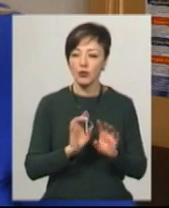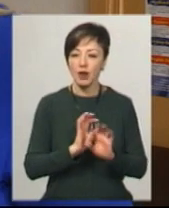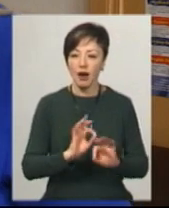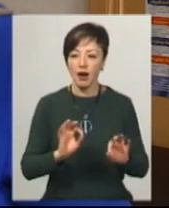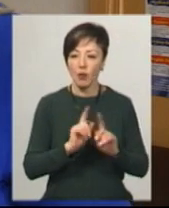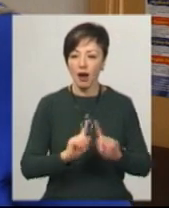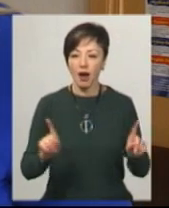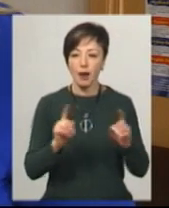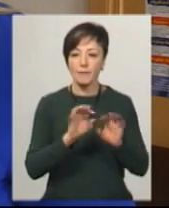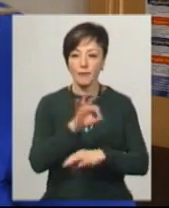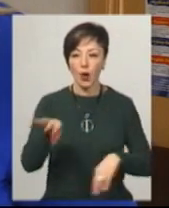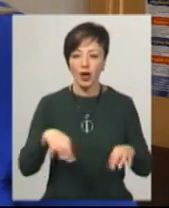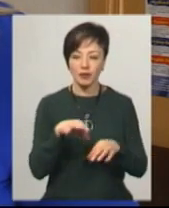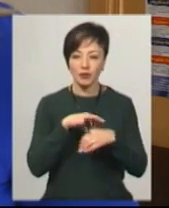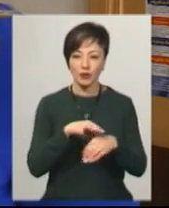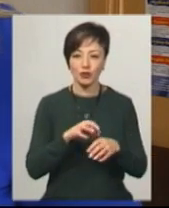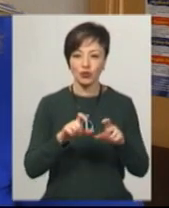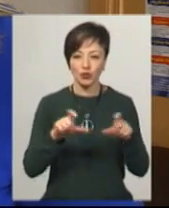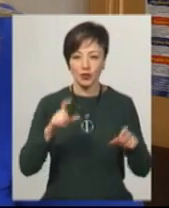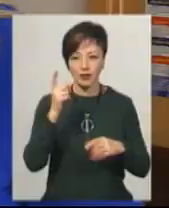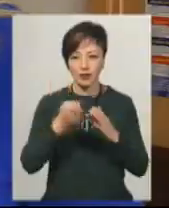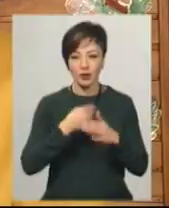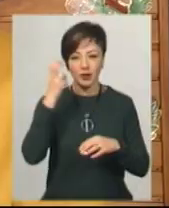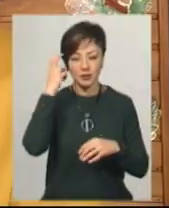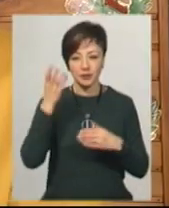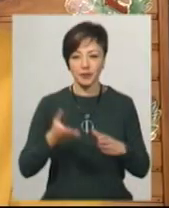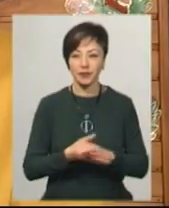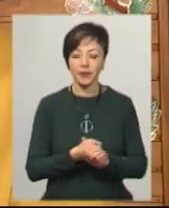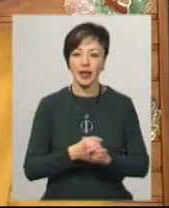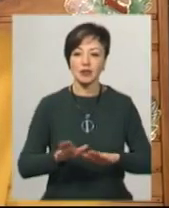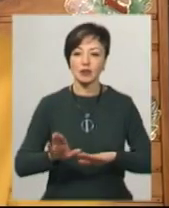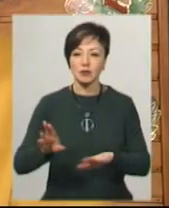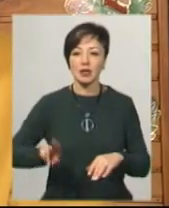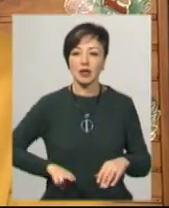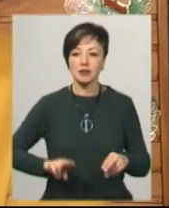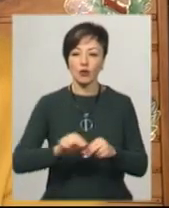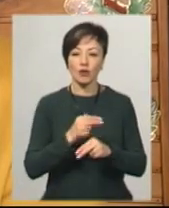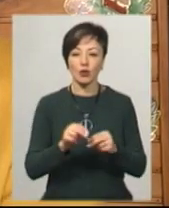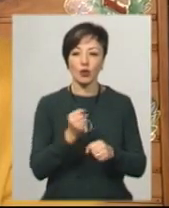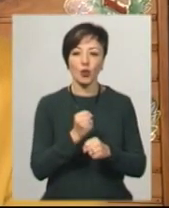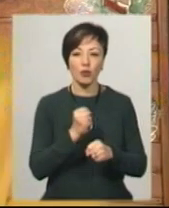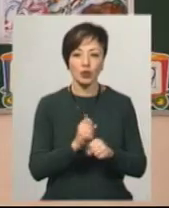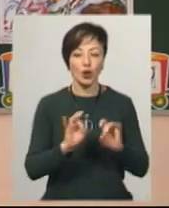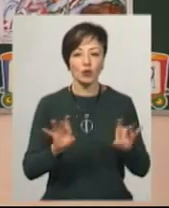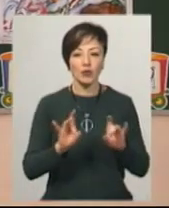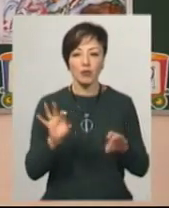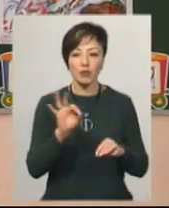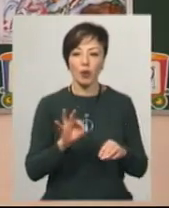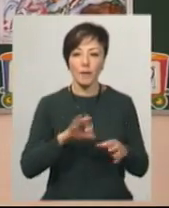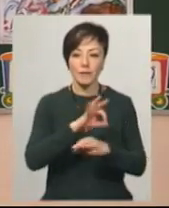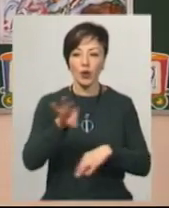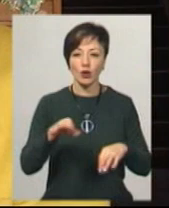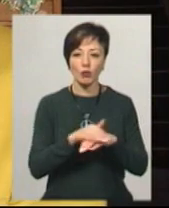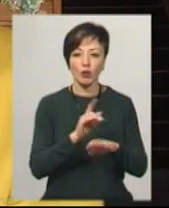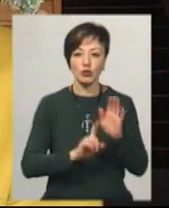проводить школа, і про ці проекти стало відомо і в столиці». Заступниця директора з виховної роботи Оксана Пашевська розповіла про проєкт «Добро